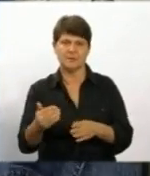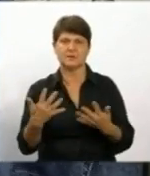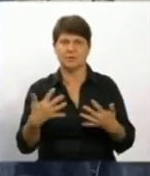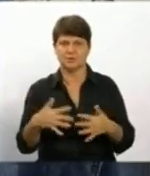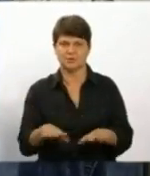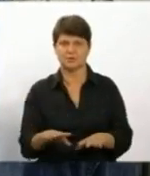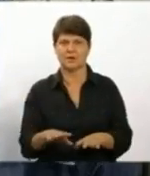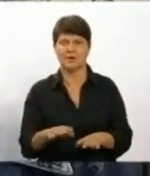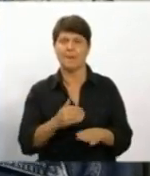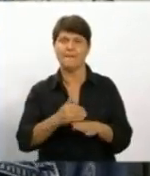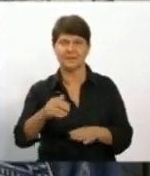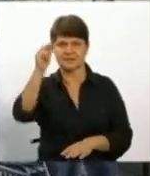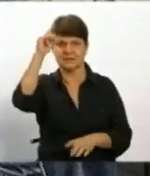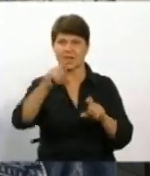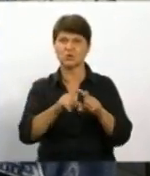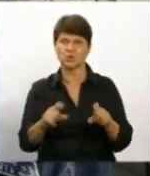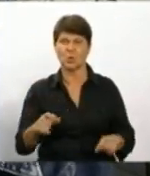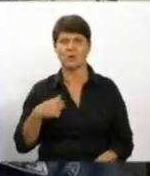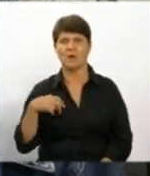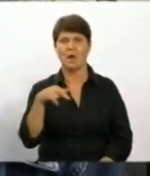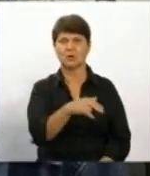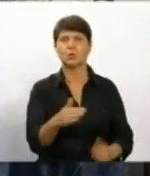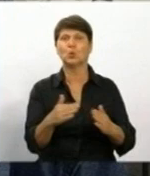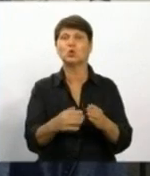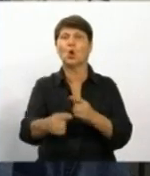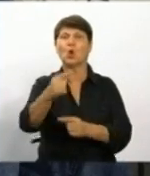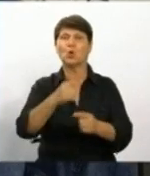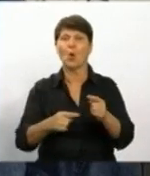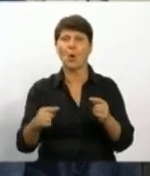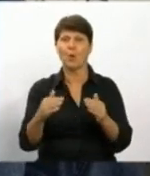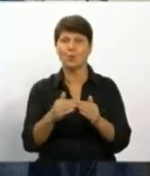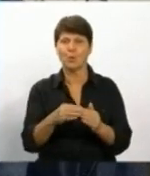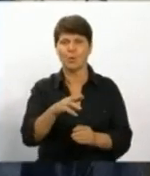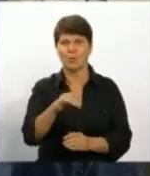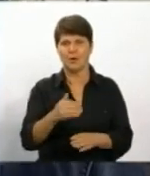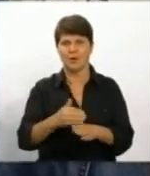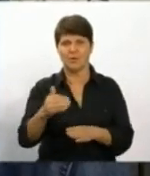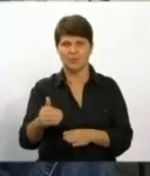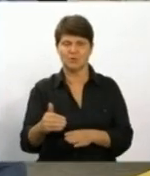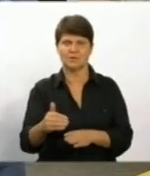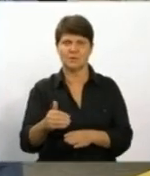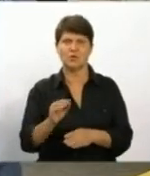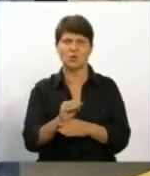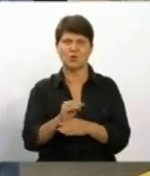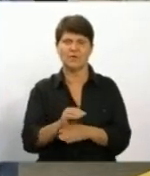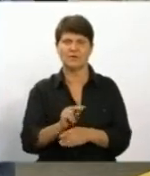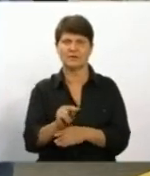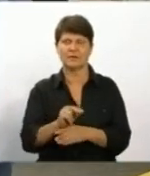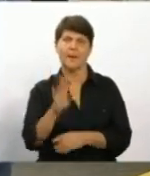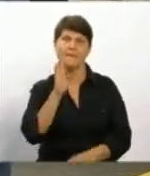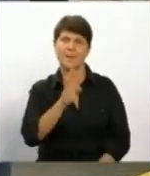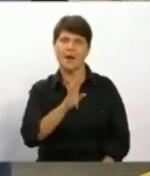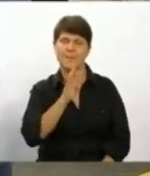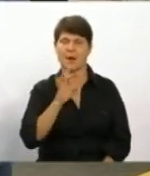Потім після школи я йду додому, а вже потім на якісь додаткові заняття. Мама дівчинки Руслана